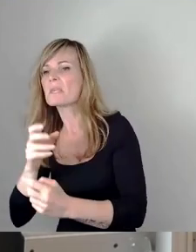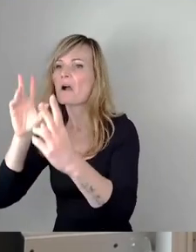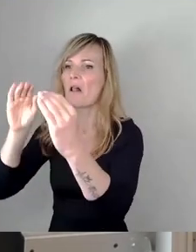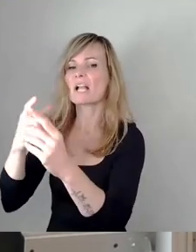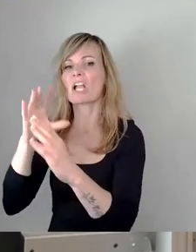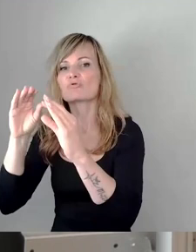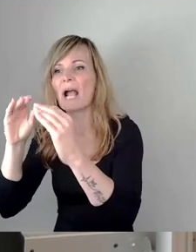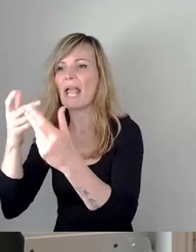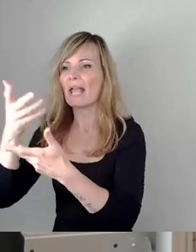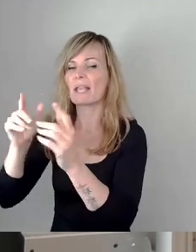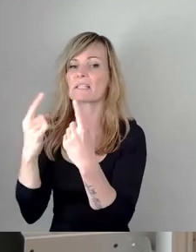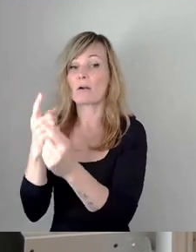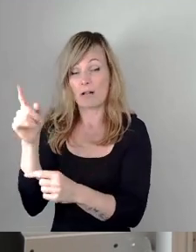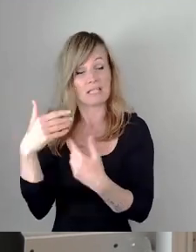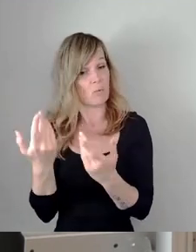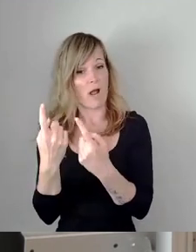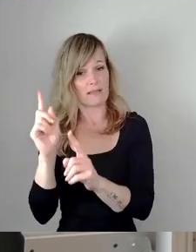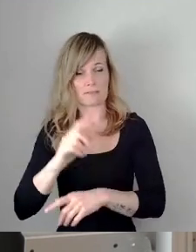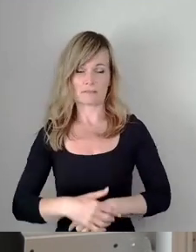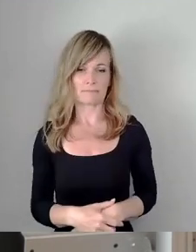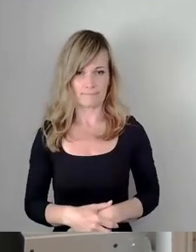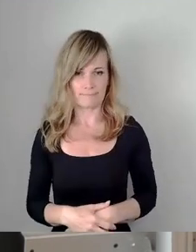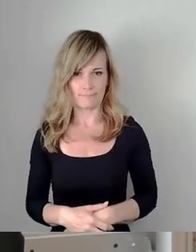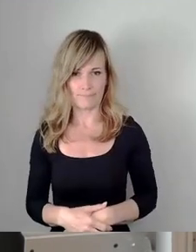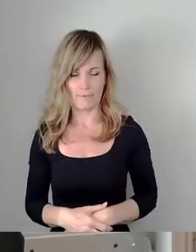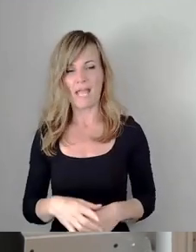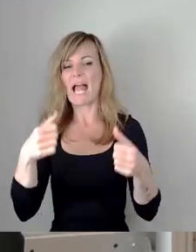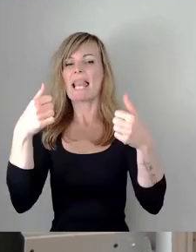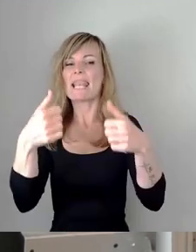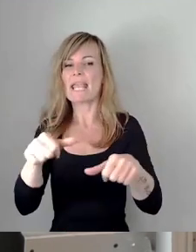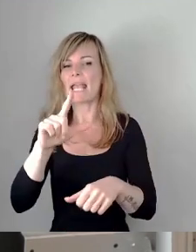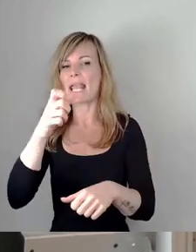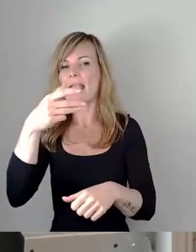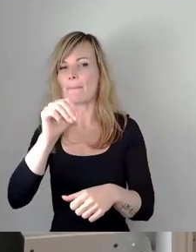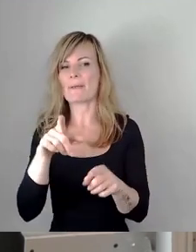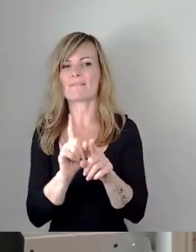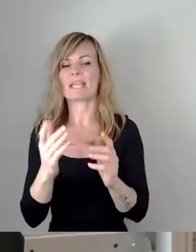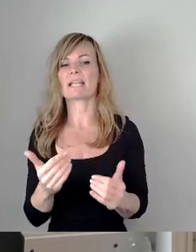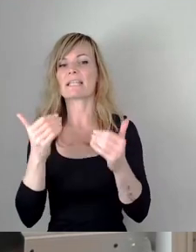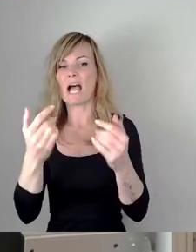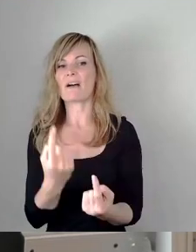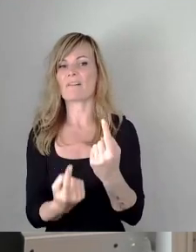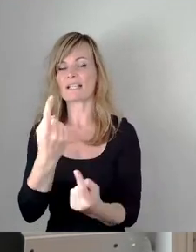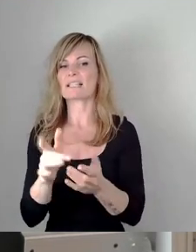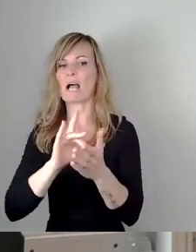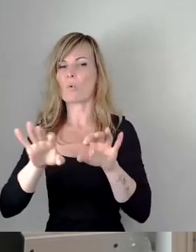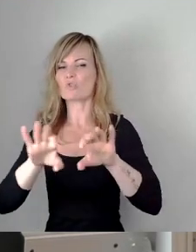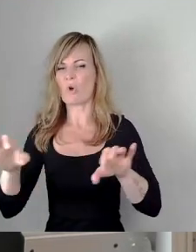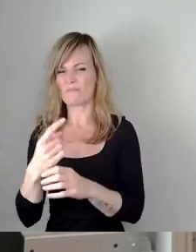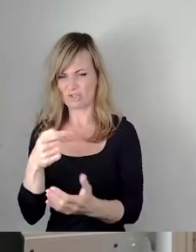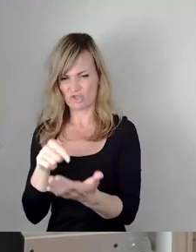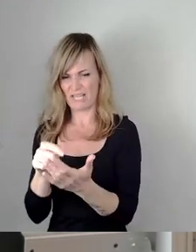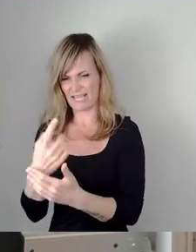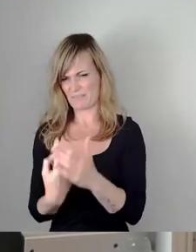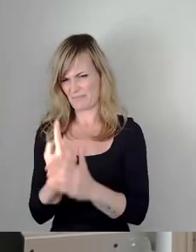Das ist der Fall. Und wenn dann im Prinzip noch Lehm als ein nachwachsender Rohstoff drinsteht, wird es trollig. Dann kann ich auch sagen, warum